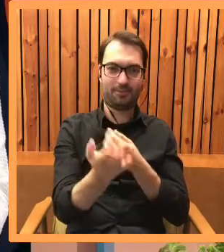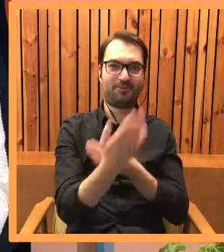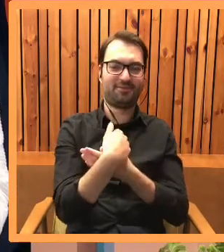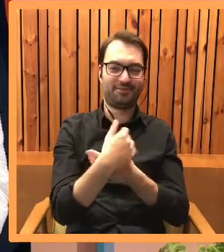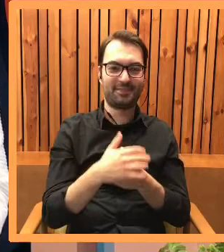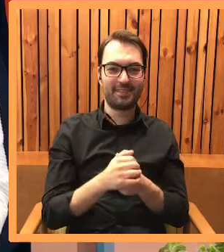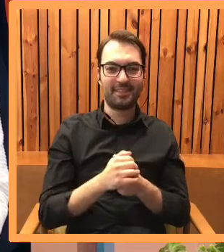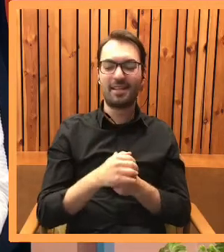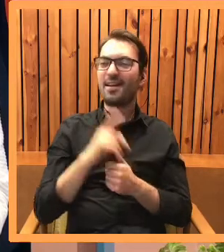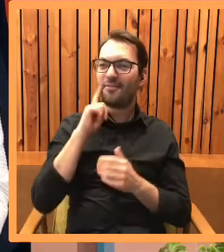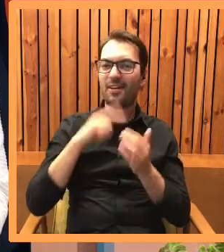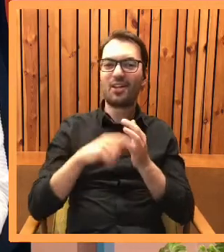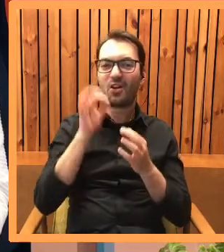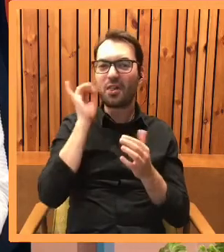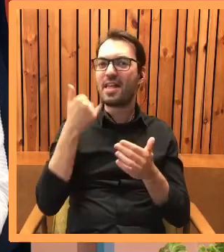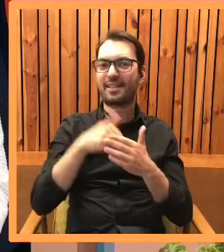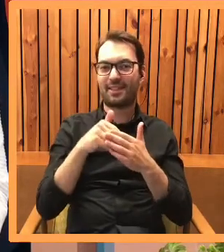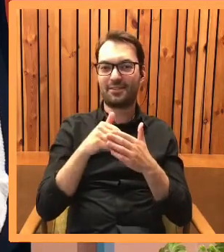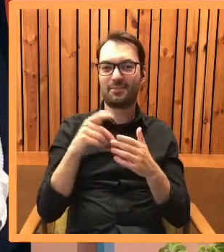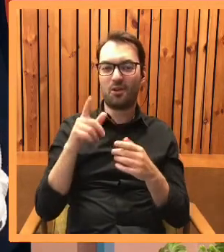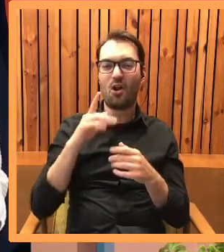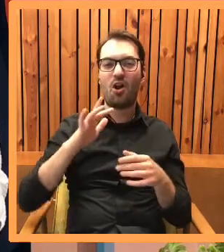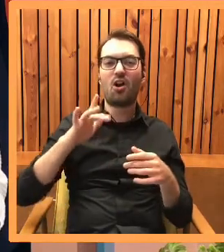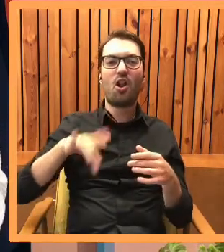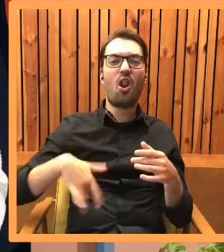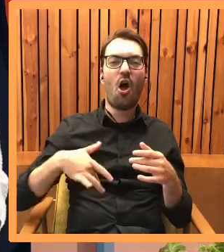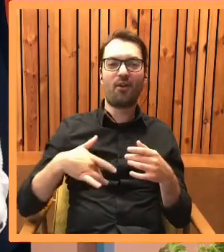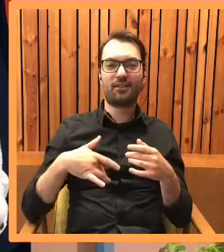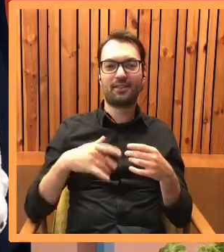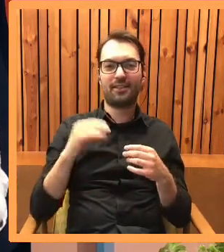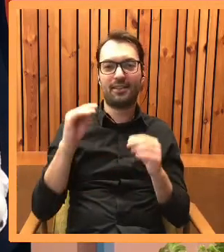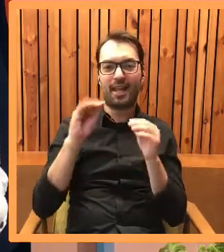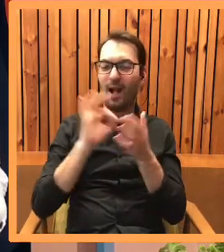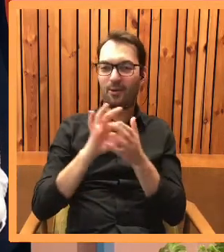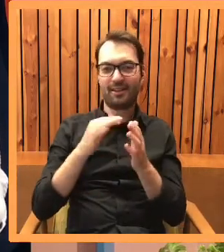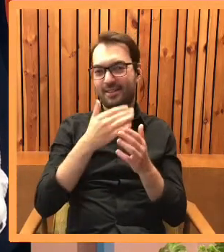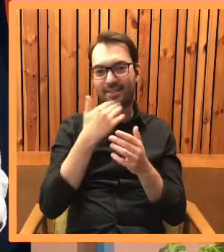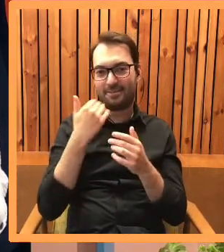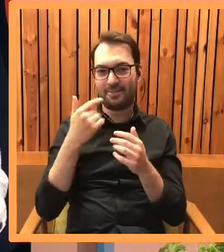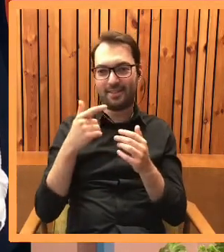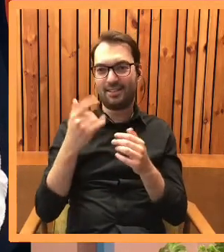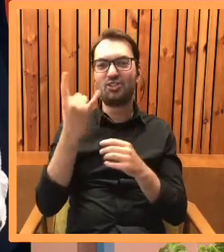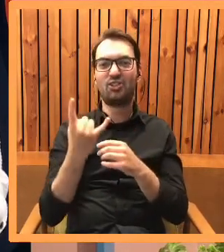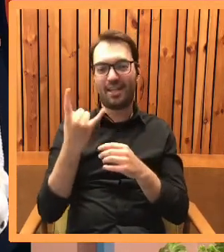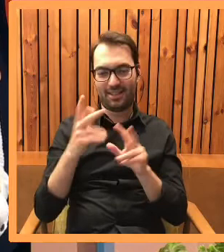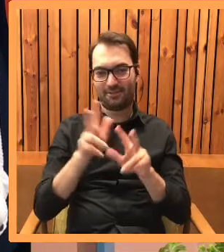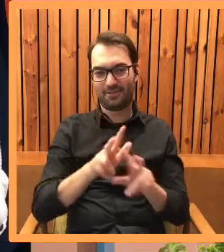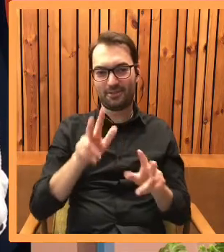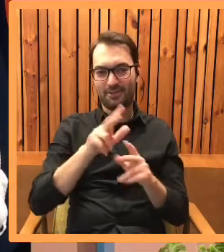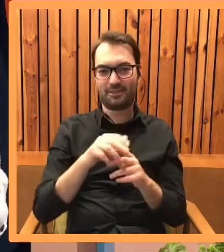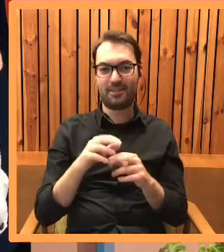zachowały koty? No bo tutaj jeszcze kot Lord nie został wystawiony na taką próbę, pojawienie się dziecka w